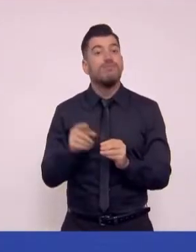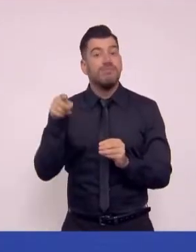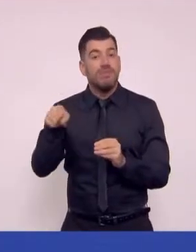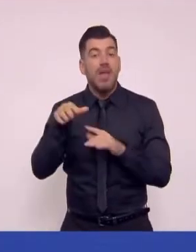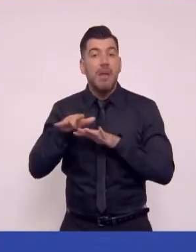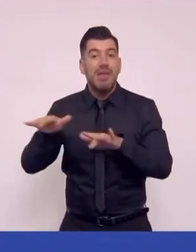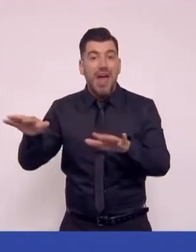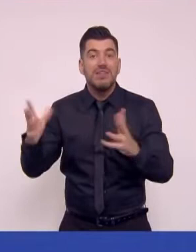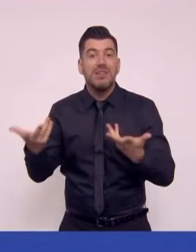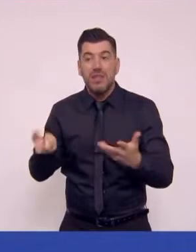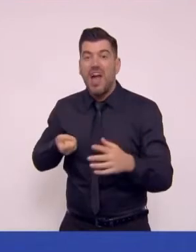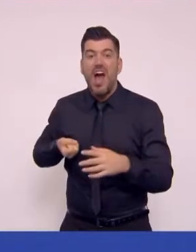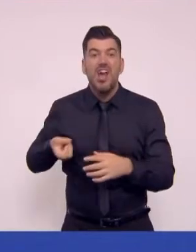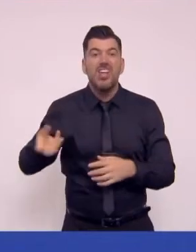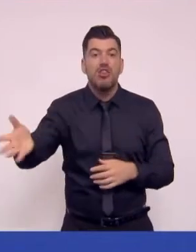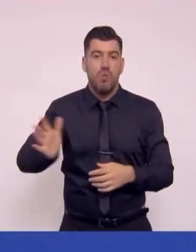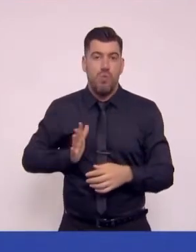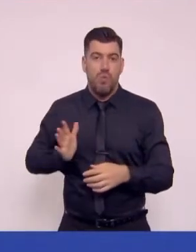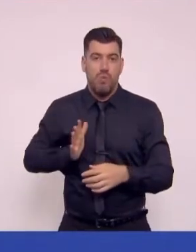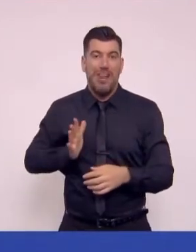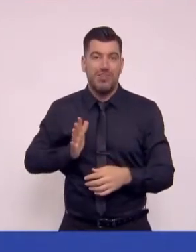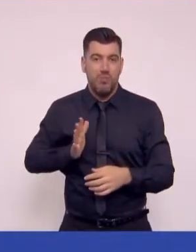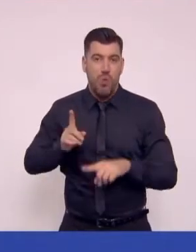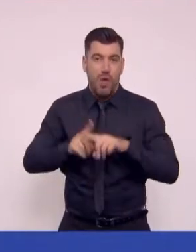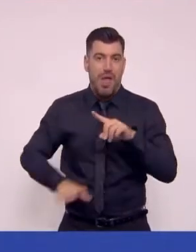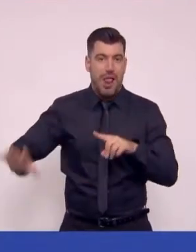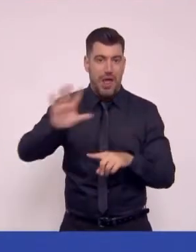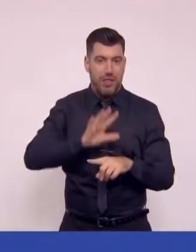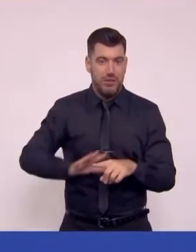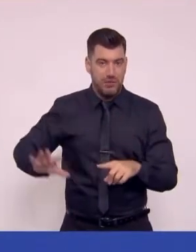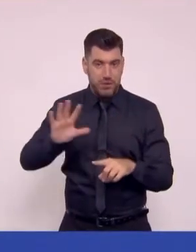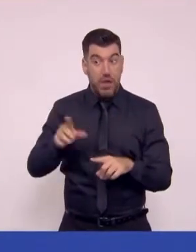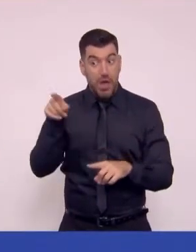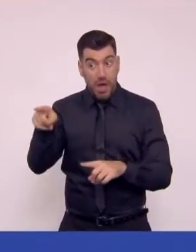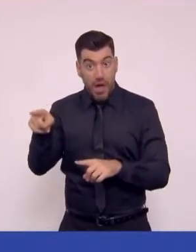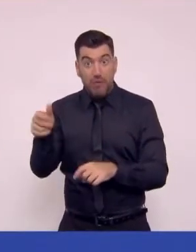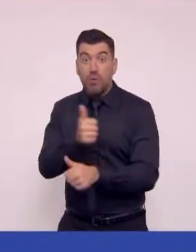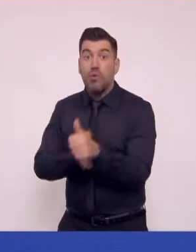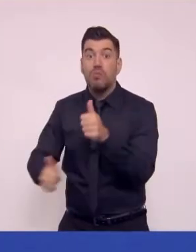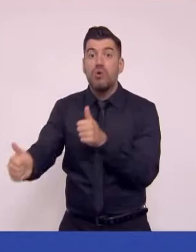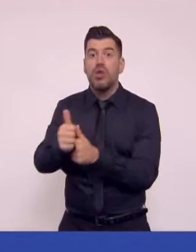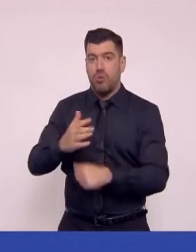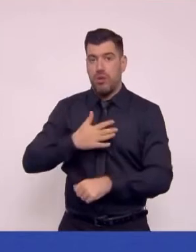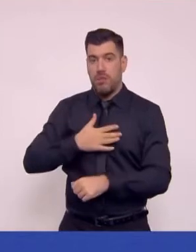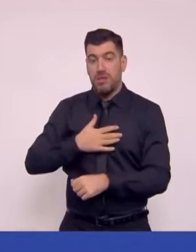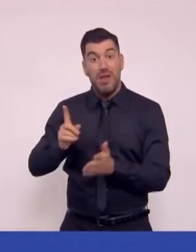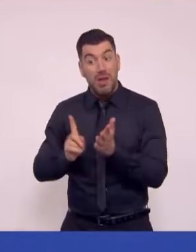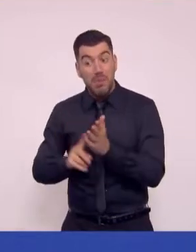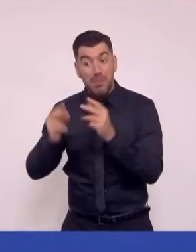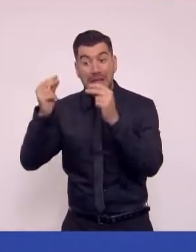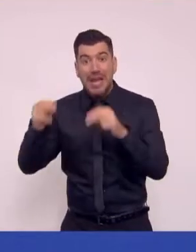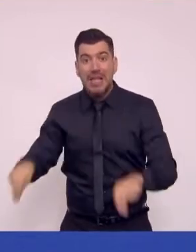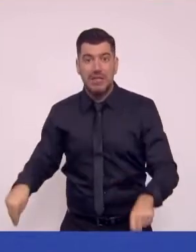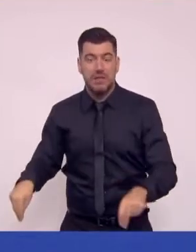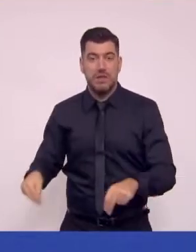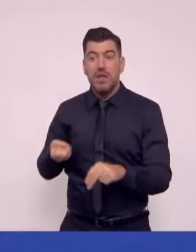αποτελεί ένα πρόβλημα βόμβα στα θεμέλια της ελληνικής κοινωνίας. Έχουμε πει ότι αποτελεί προτεραιότητα της κυβερνητικής πολιτικής να δώσουμε απαντήσεις στο δημογραφικό